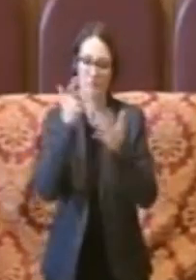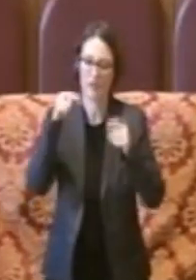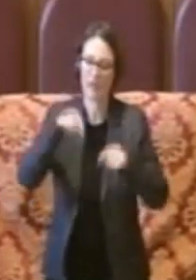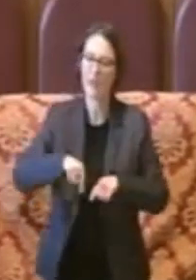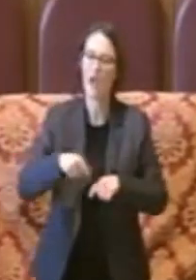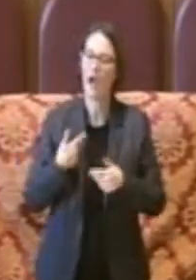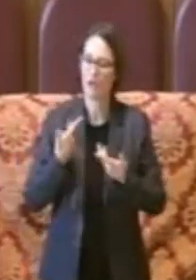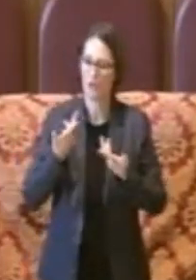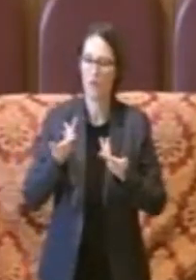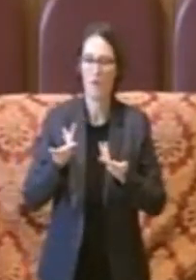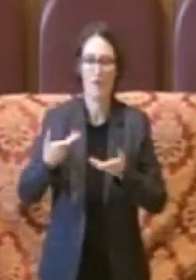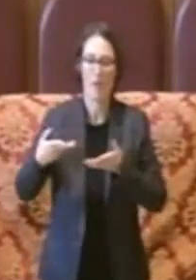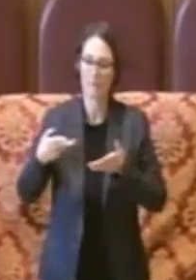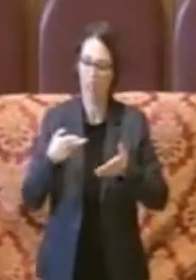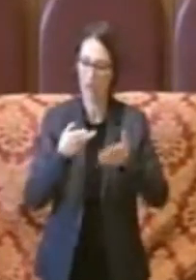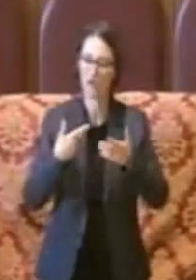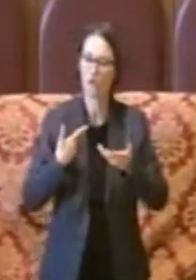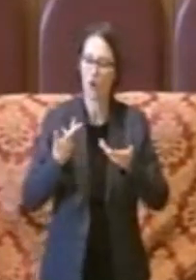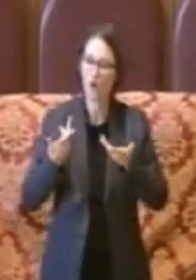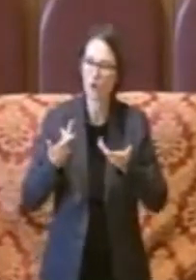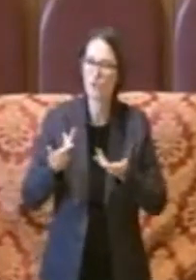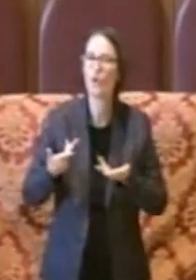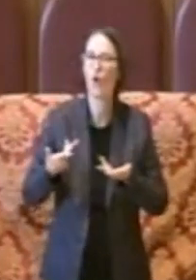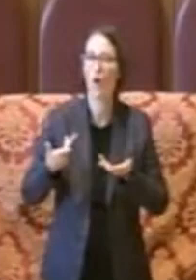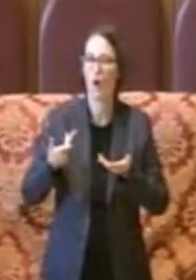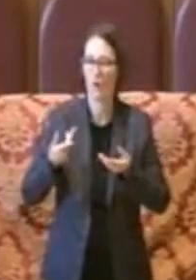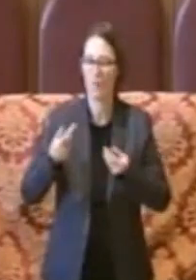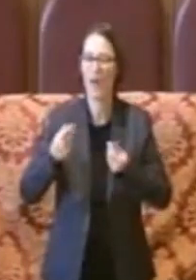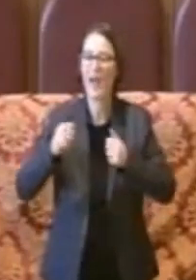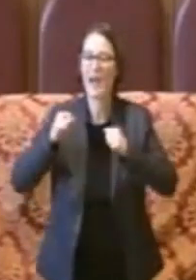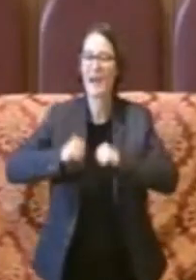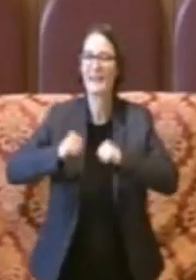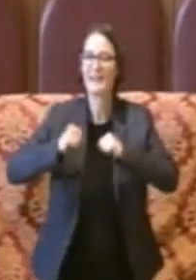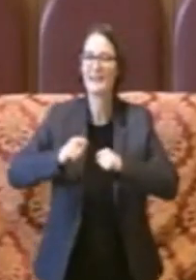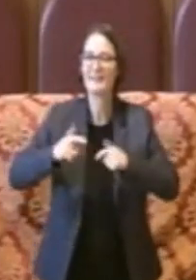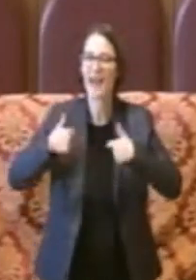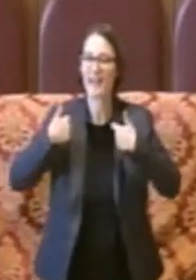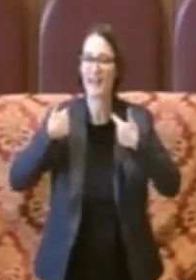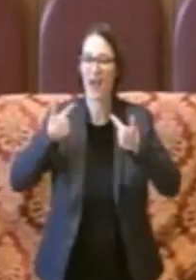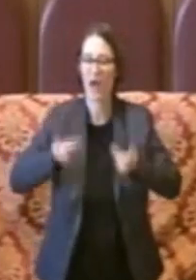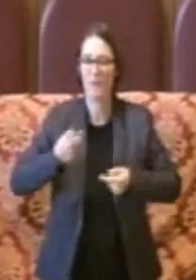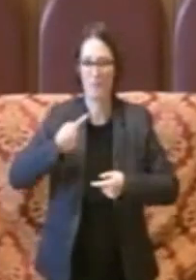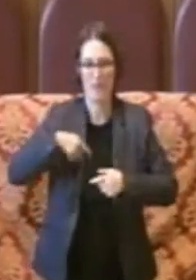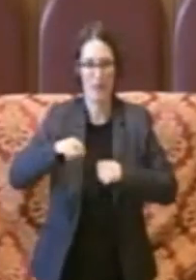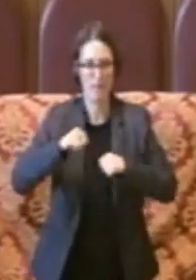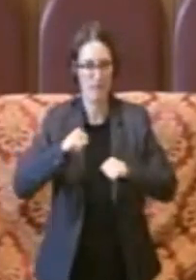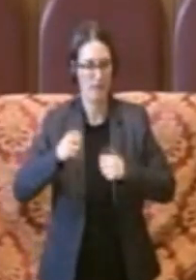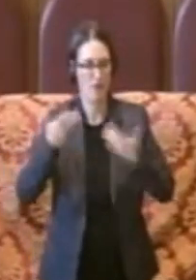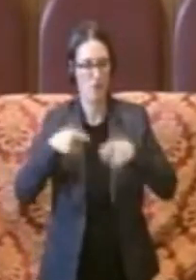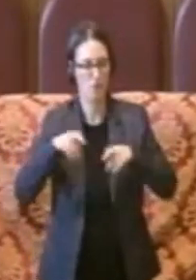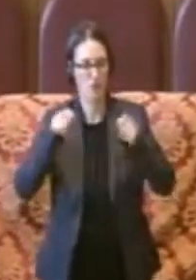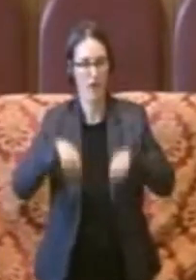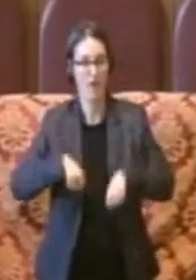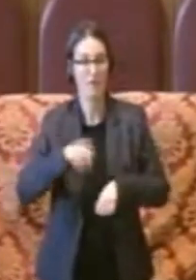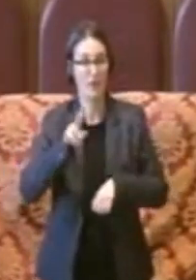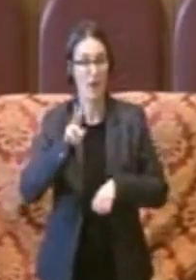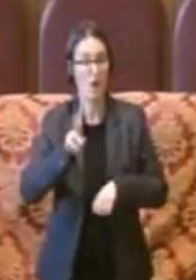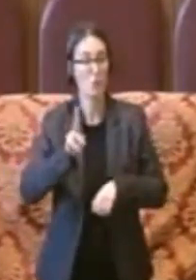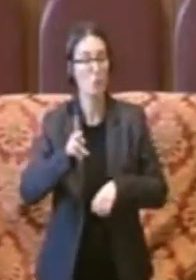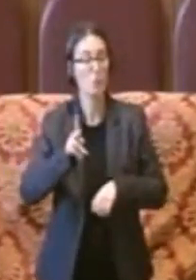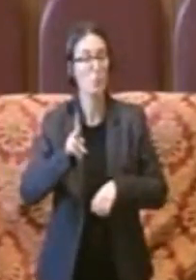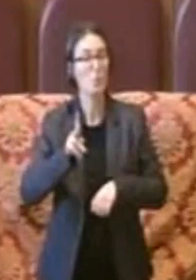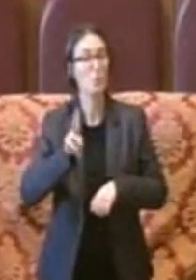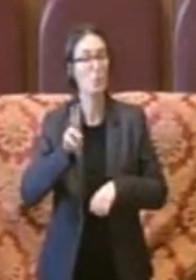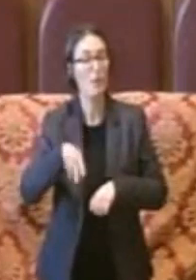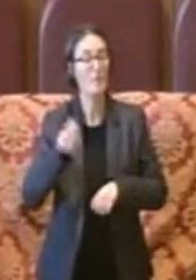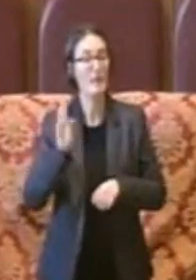questa amministrazione ha avviato, e ricordiamo che nel 2014, tra il 2013 e il